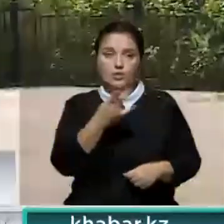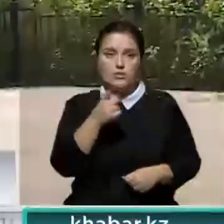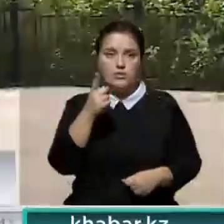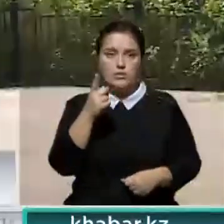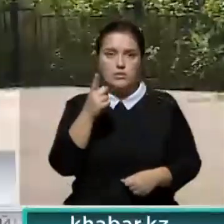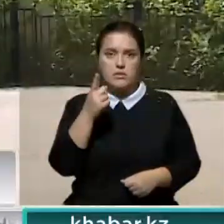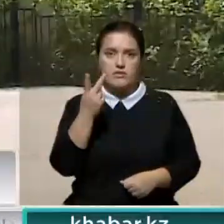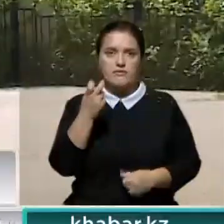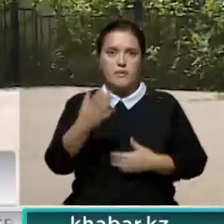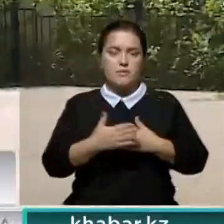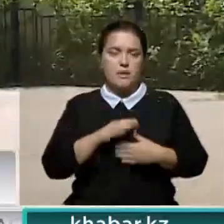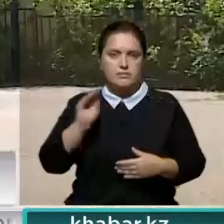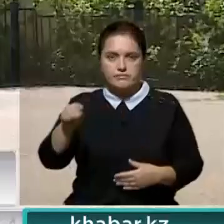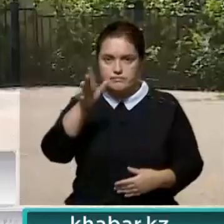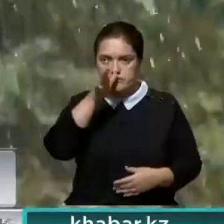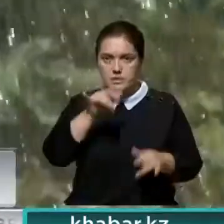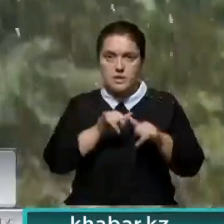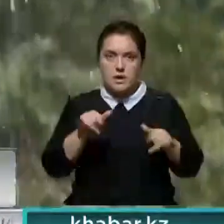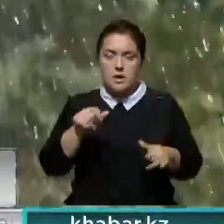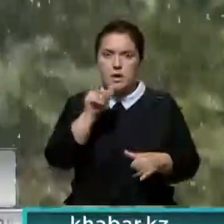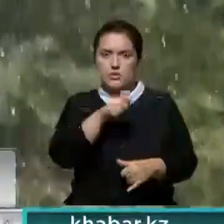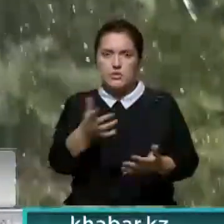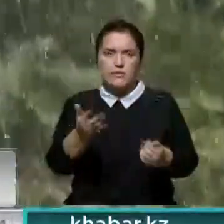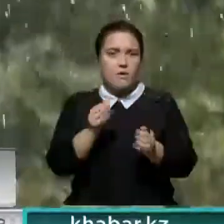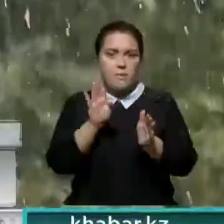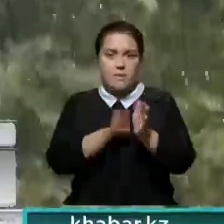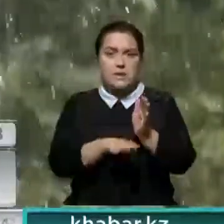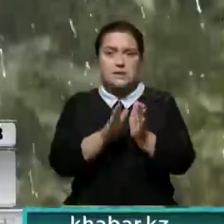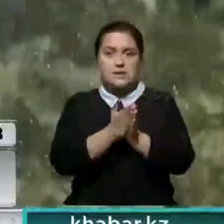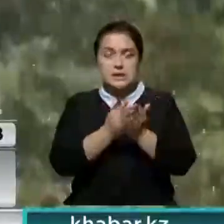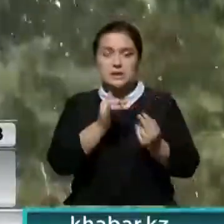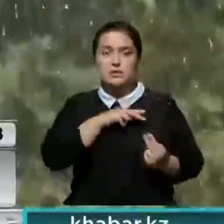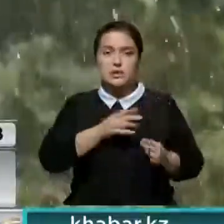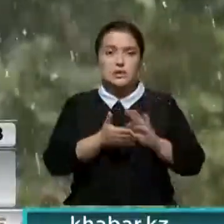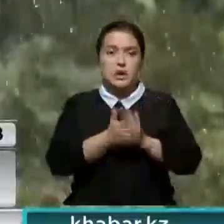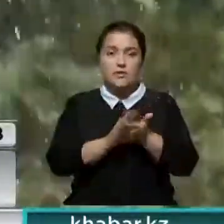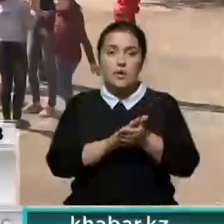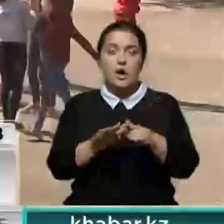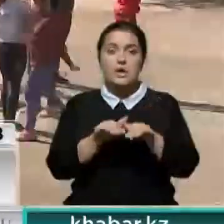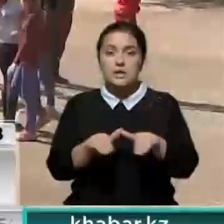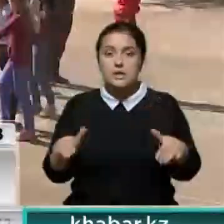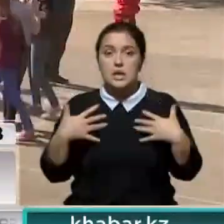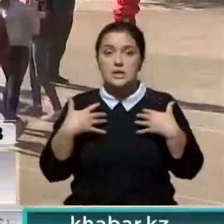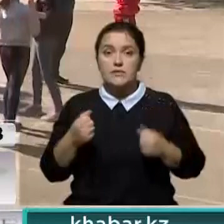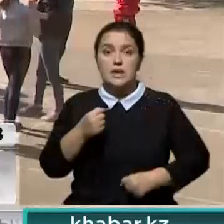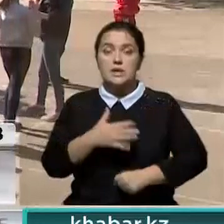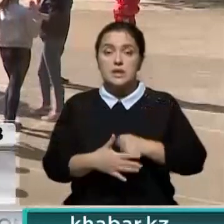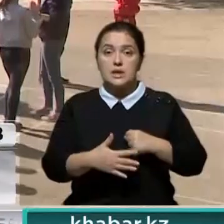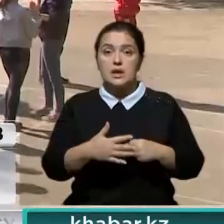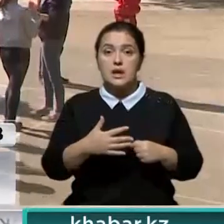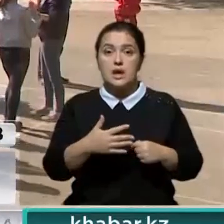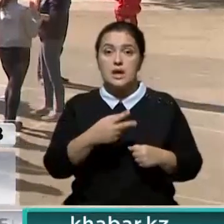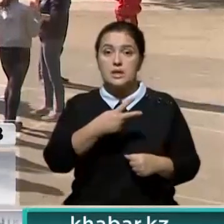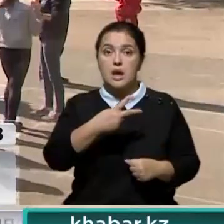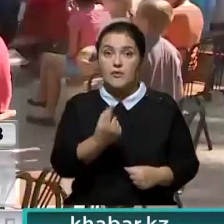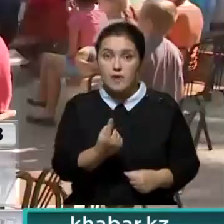ребят, работников принимали без санитарных книжек и трудовых договоров. В одном из детских оздоровительных центров